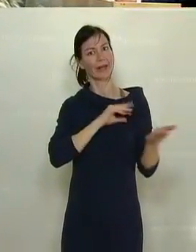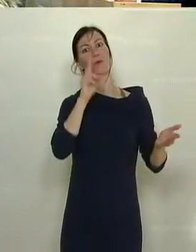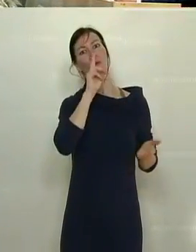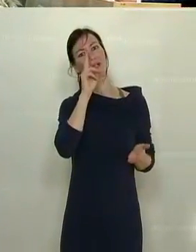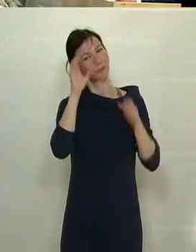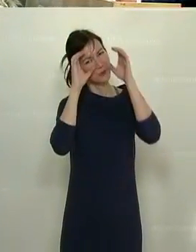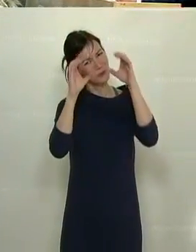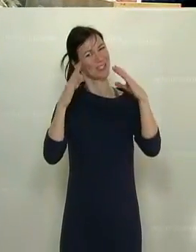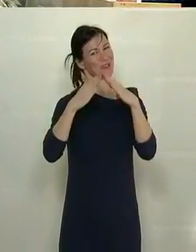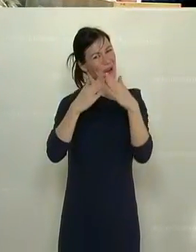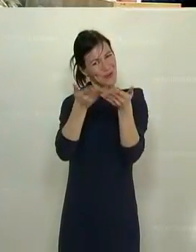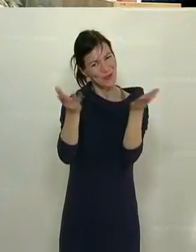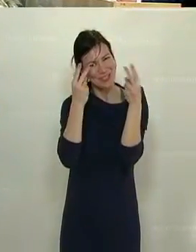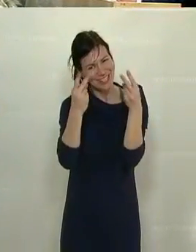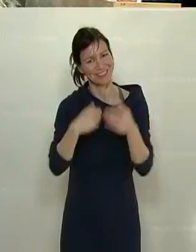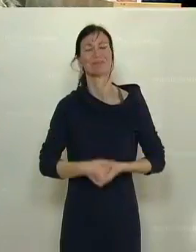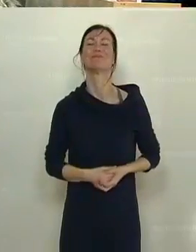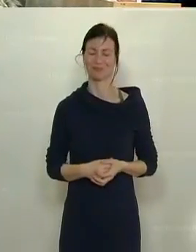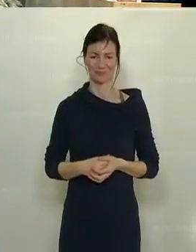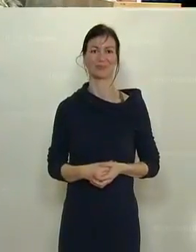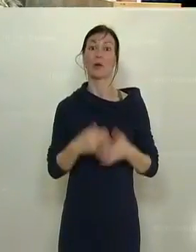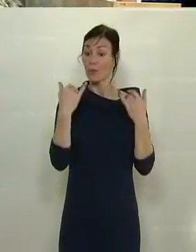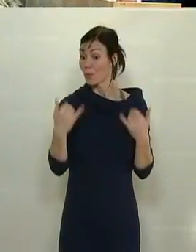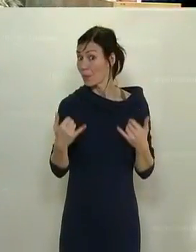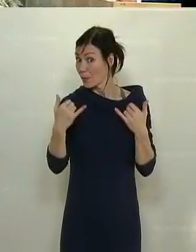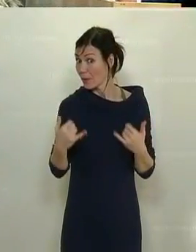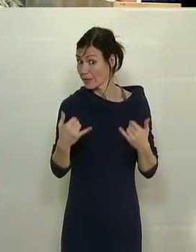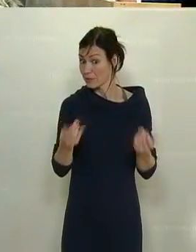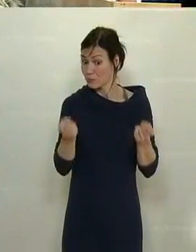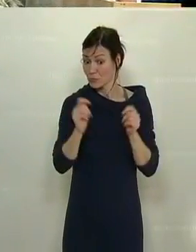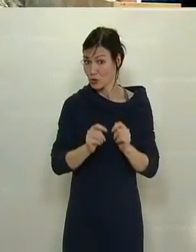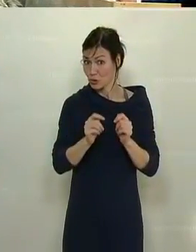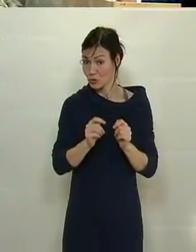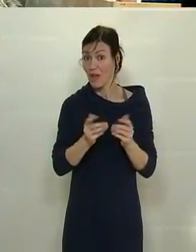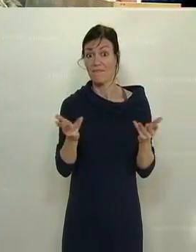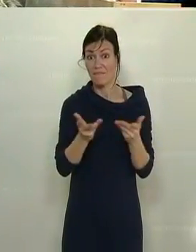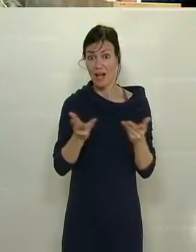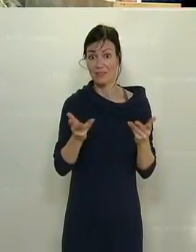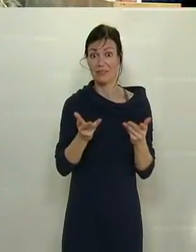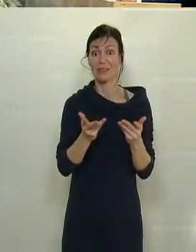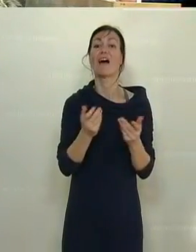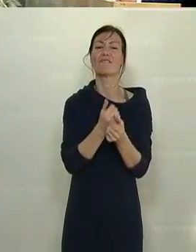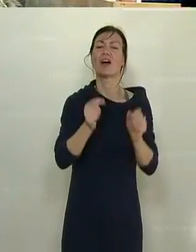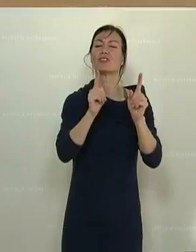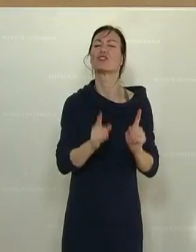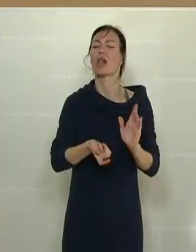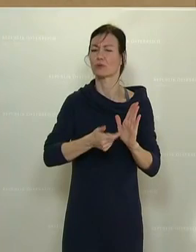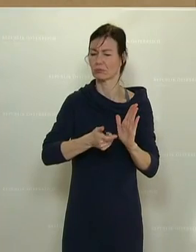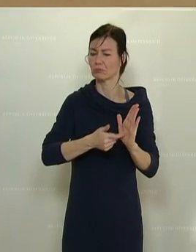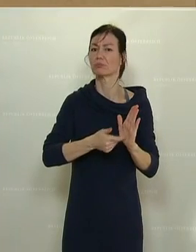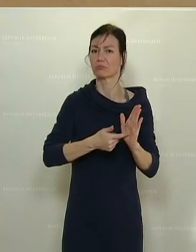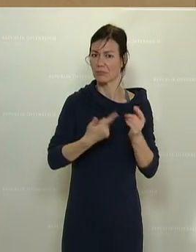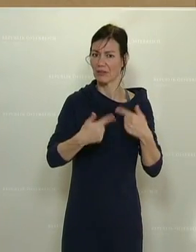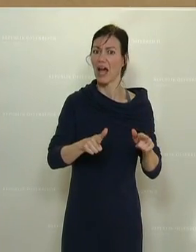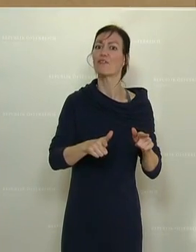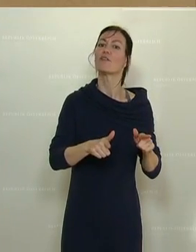Fernsehbildschirmen. Wir beschließen heute hier im Parlament die Verlängerung des Freistellungsanspruchs für schwangere Arbeitnehmerinnen.